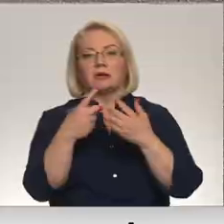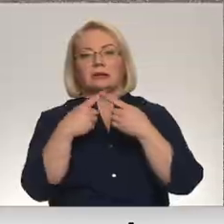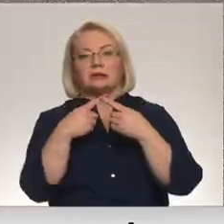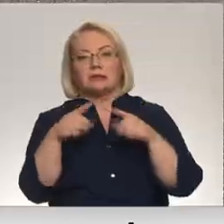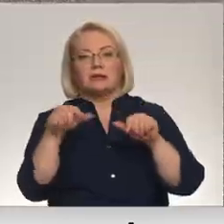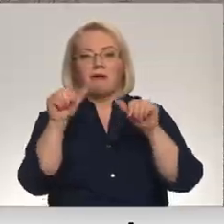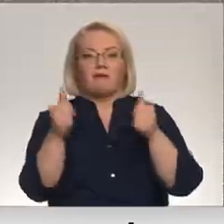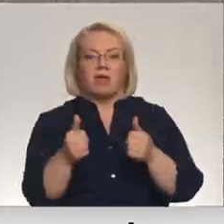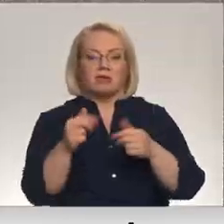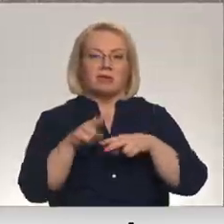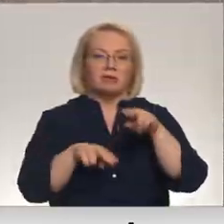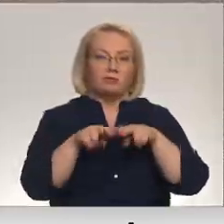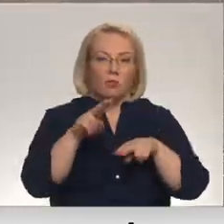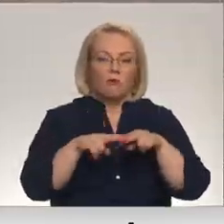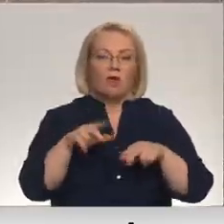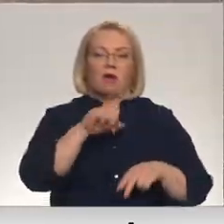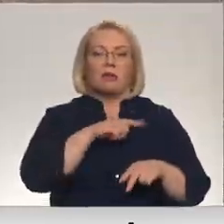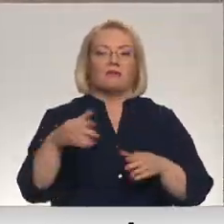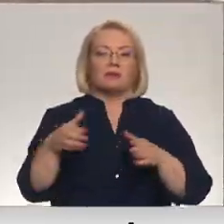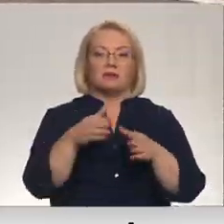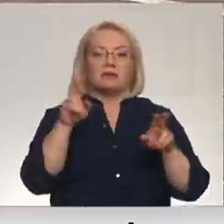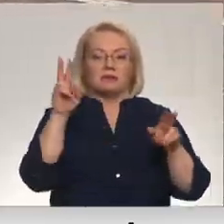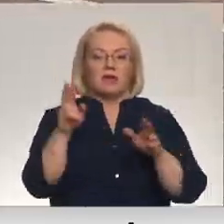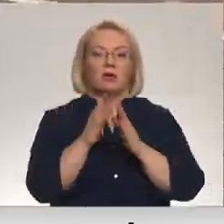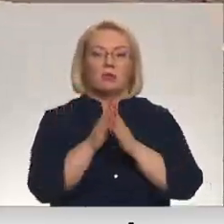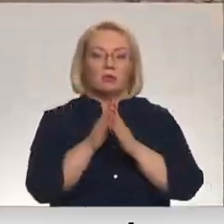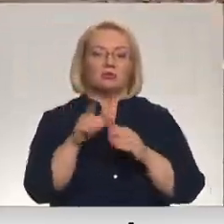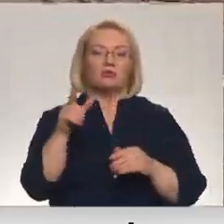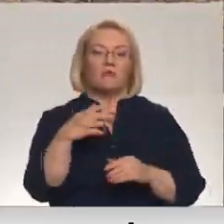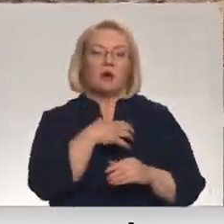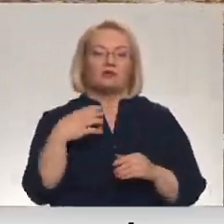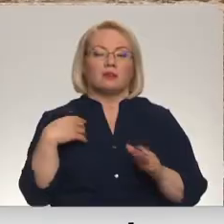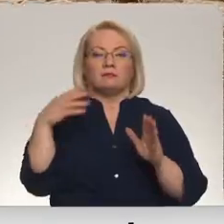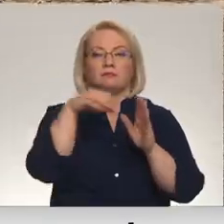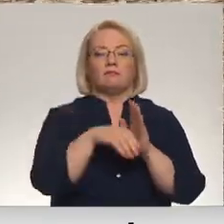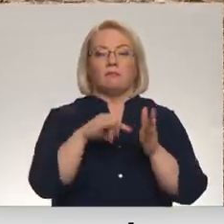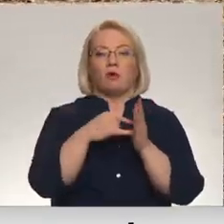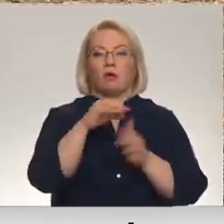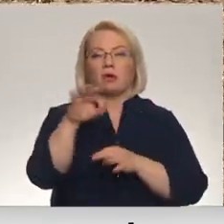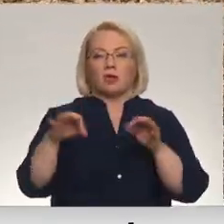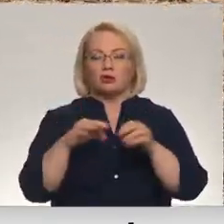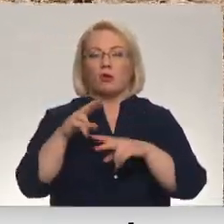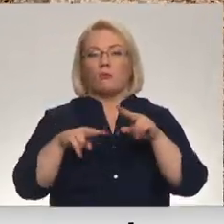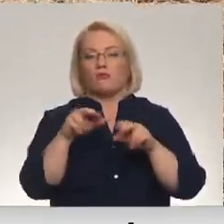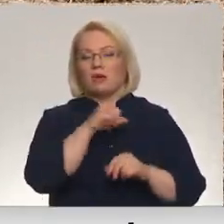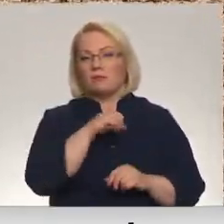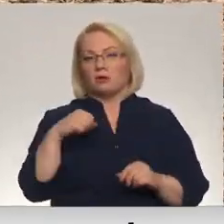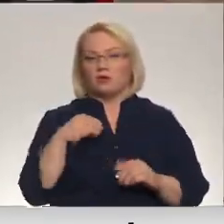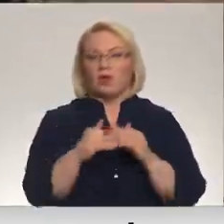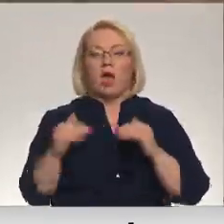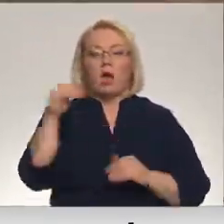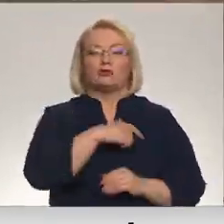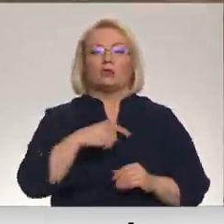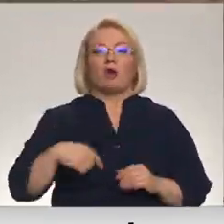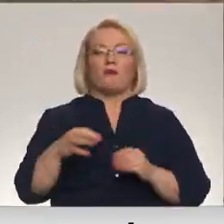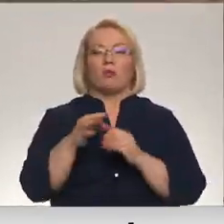infrastruktūras būve. Latvijas valsts ceļa aicina vietvarē iesaistīties projektēšanā un būvēt pašiem. Augštaugavas novadā uz to